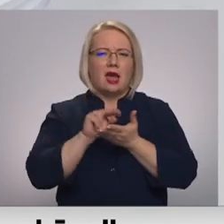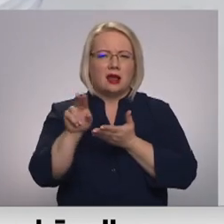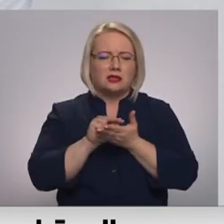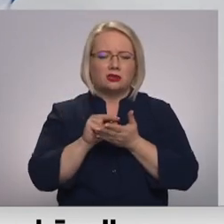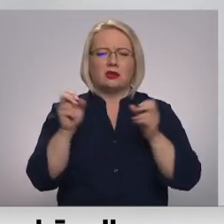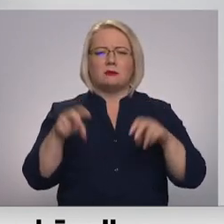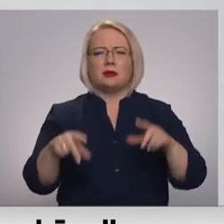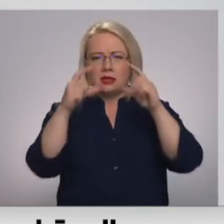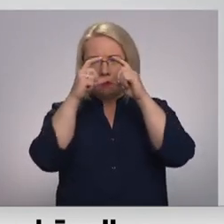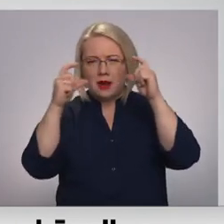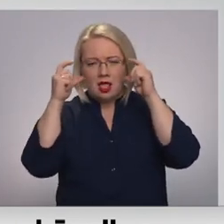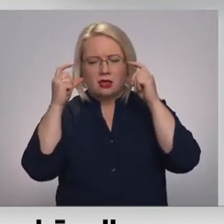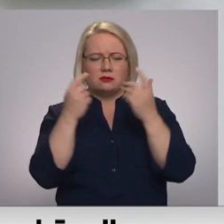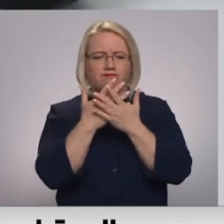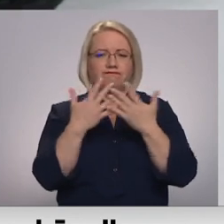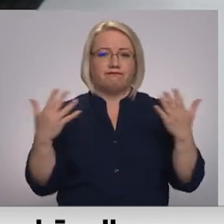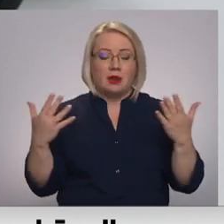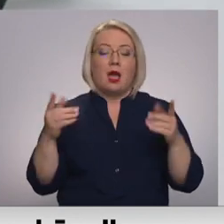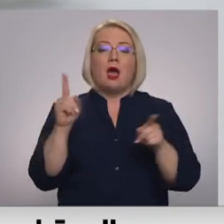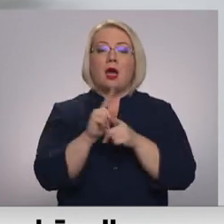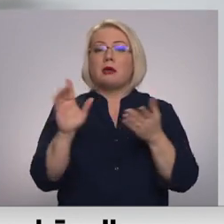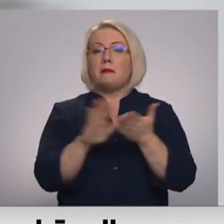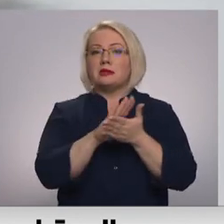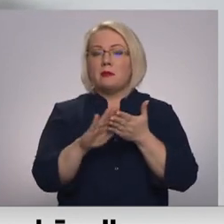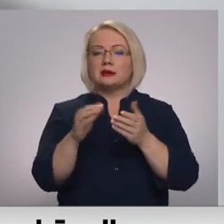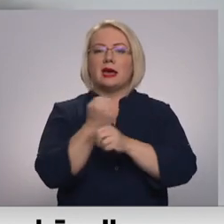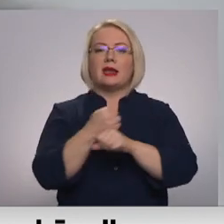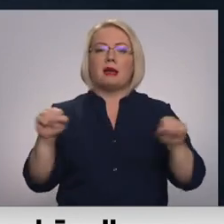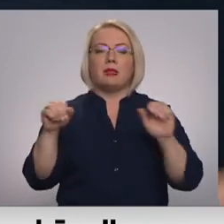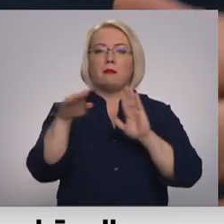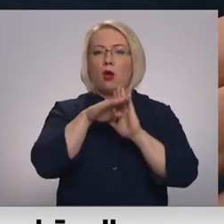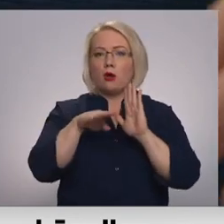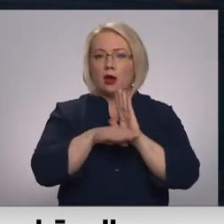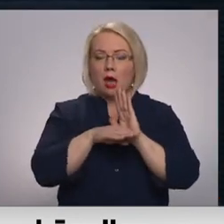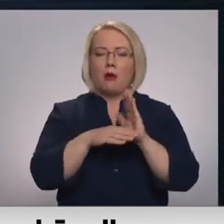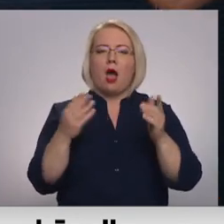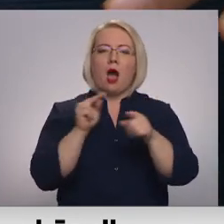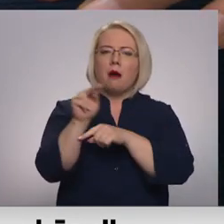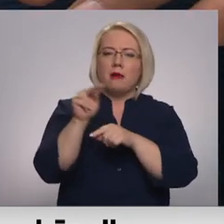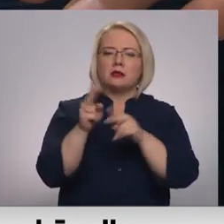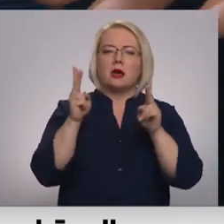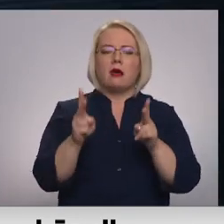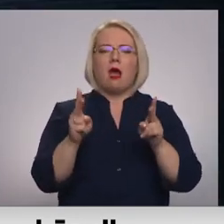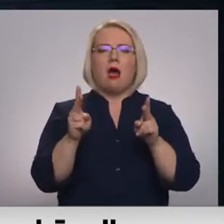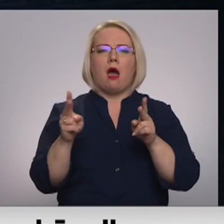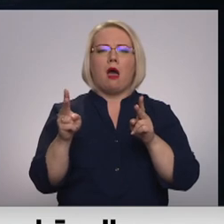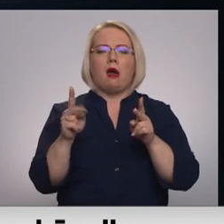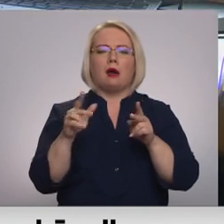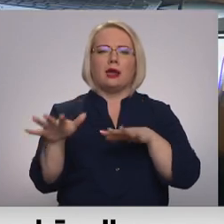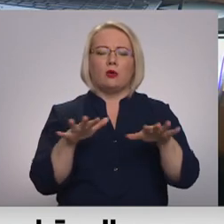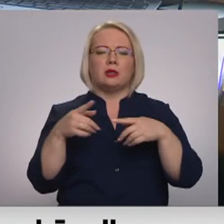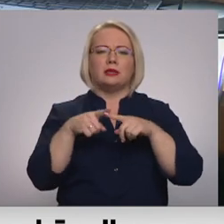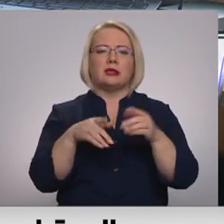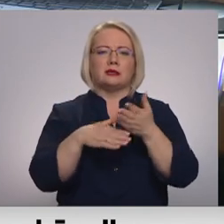brīles un cita tiflo tehnika. Ir arī bezmaksas rehabilitācijas programma, kurā apmāca kā rīkoties ar palīga līdzekļiem.